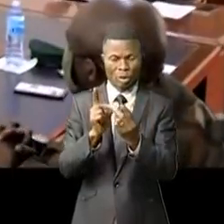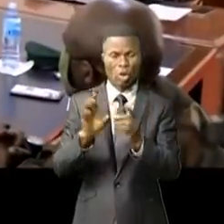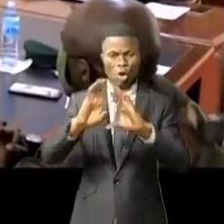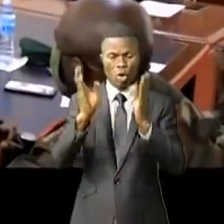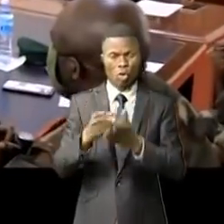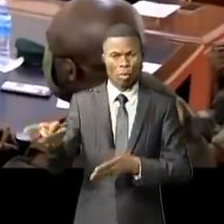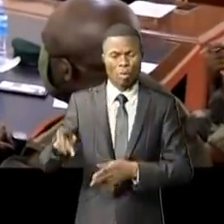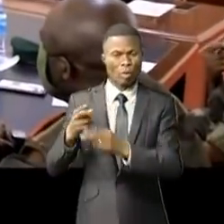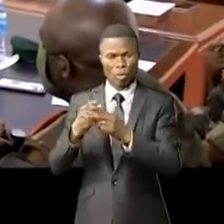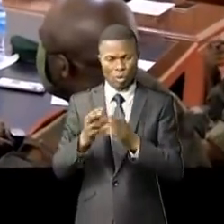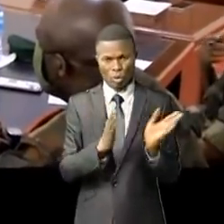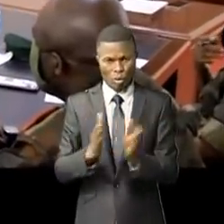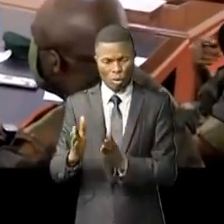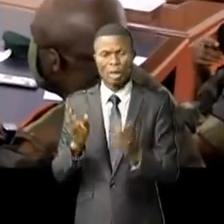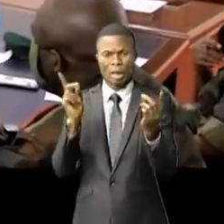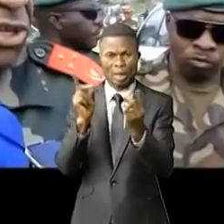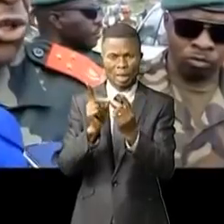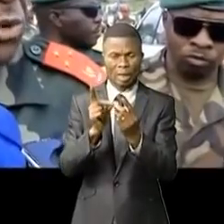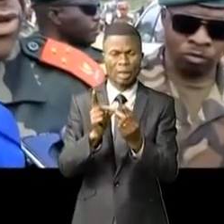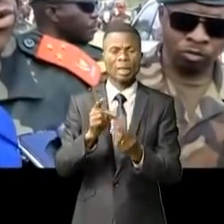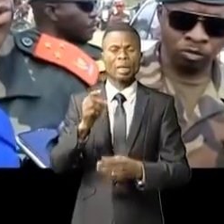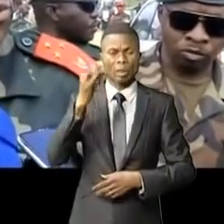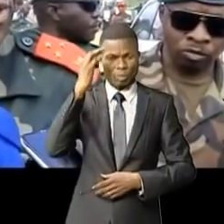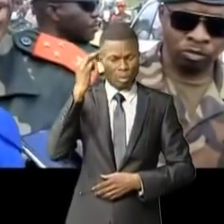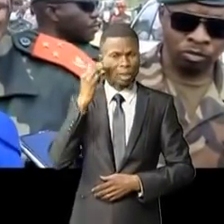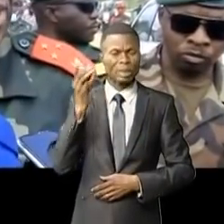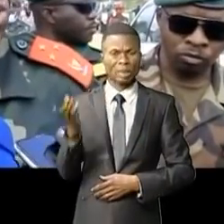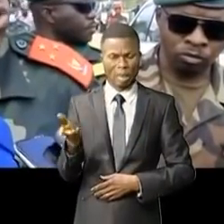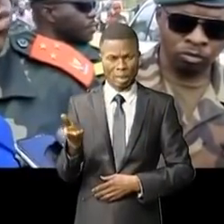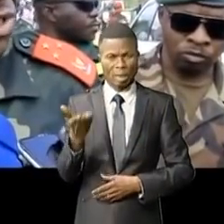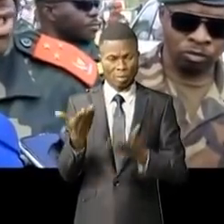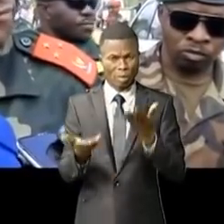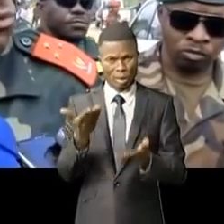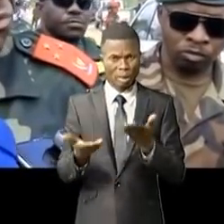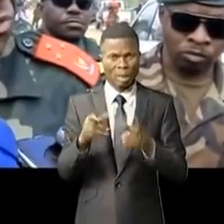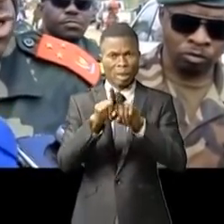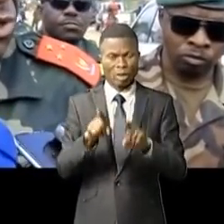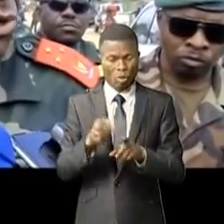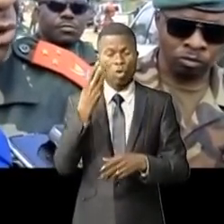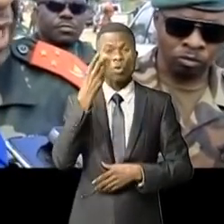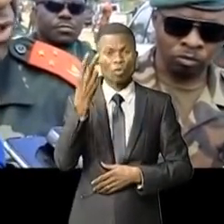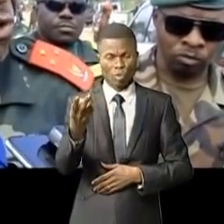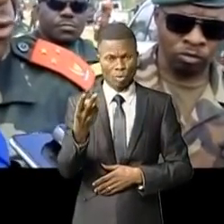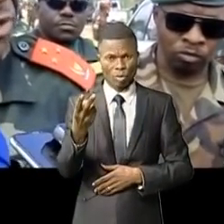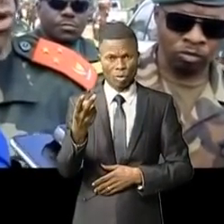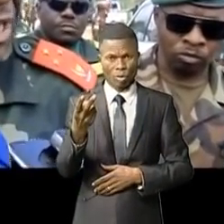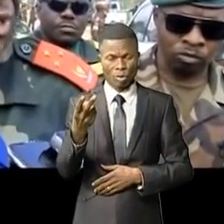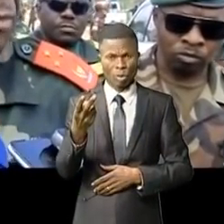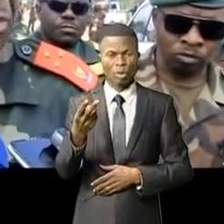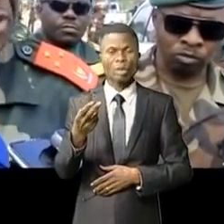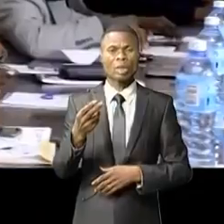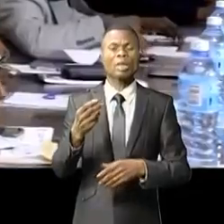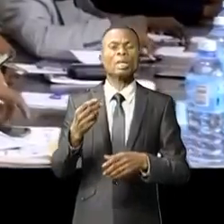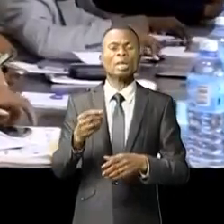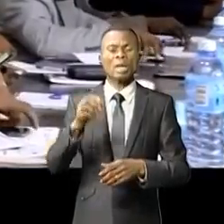provincial de sécurité et je vais rencontrer les miniers. Je crois qu'ils ont aussi vu le hola, ils ont compris le